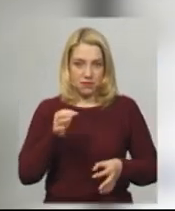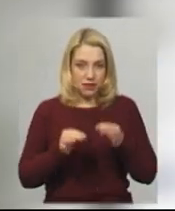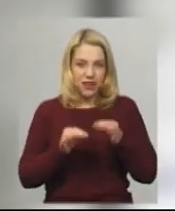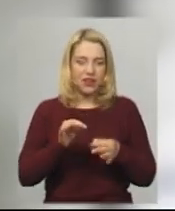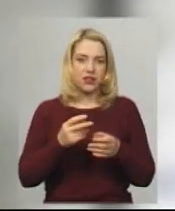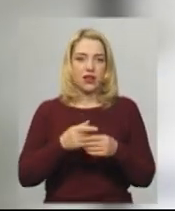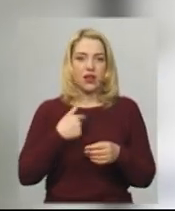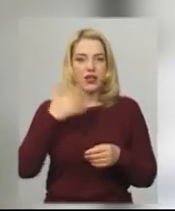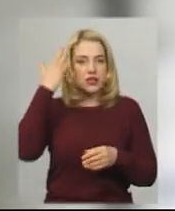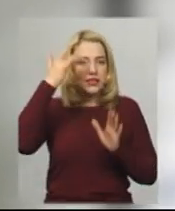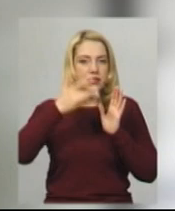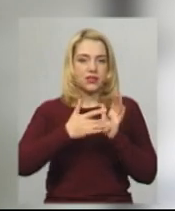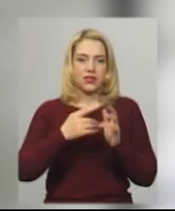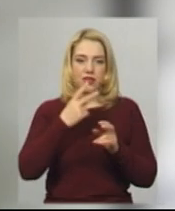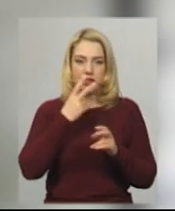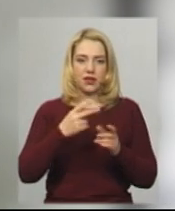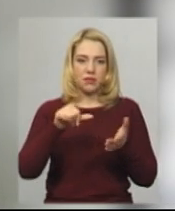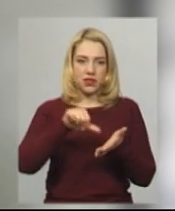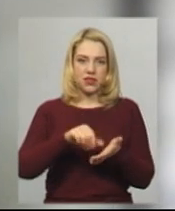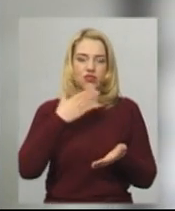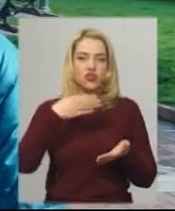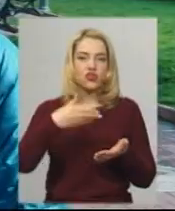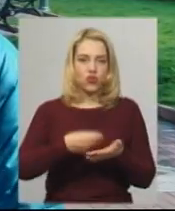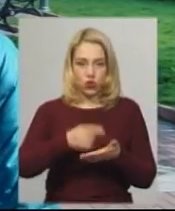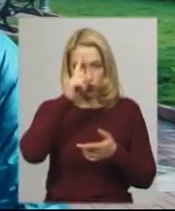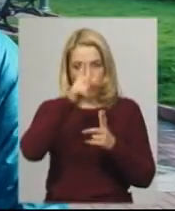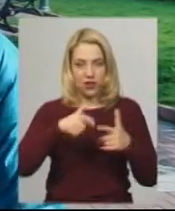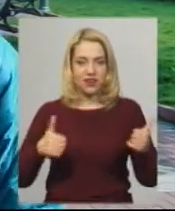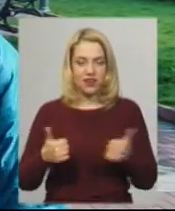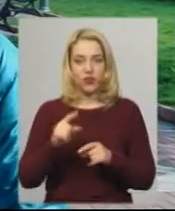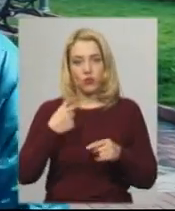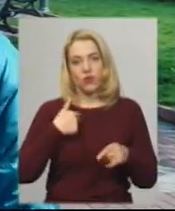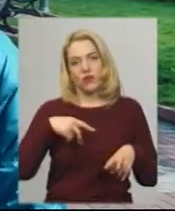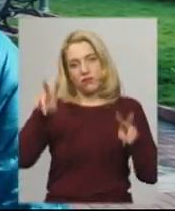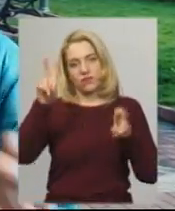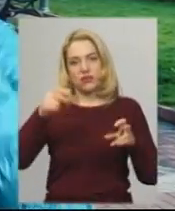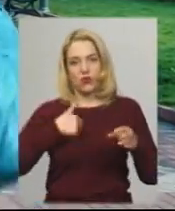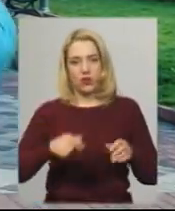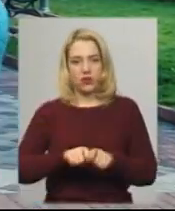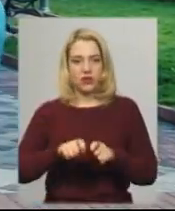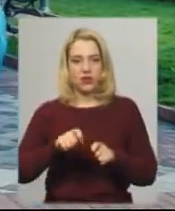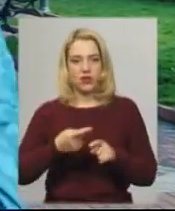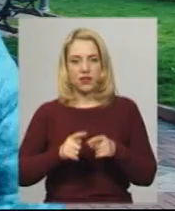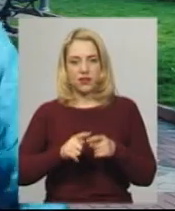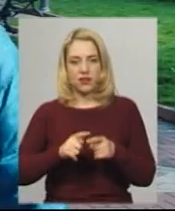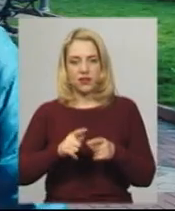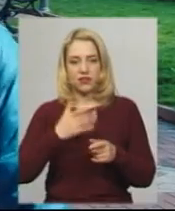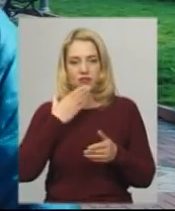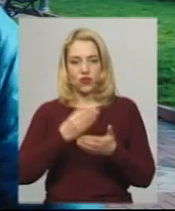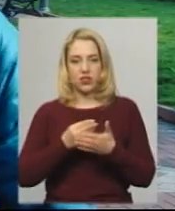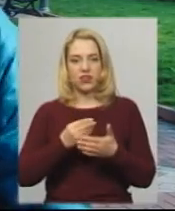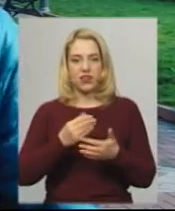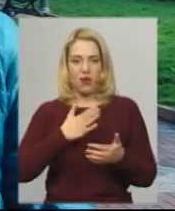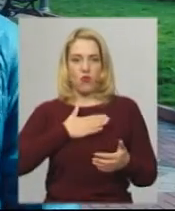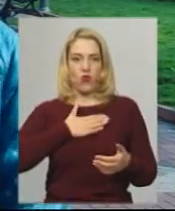ставлять ціль і представляють свою країну. Якби я символічно взяв прапор України, що сходження на «Еверест»